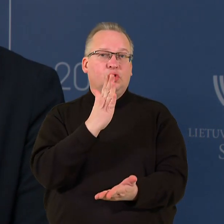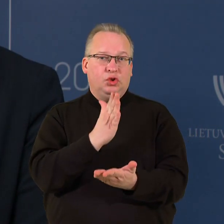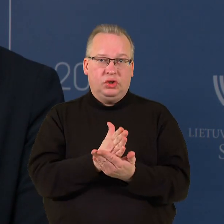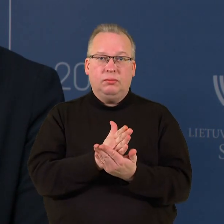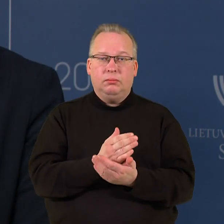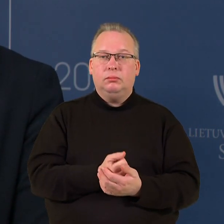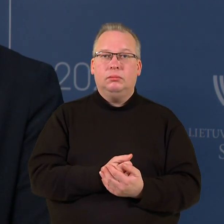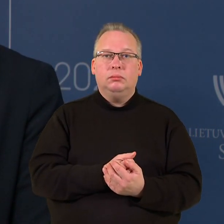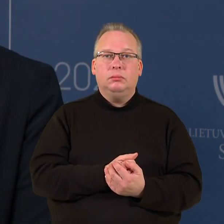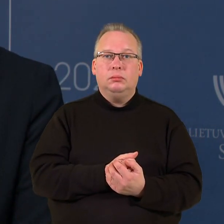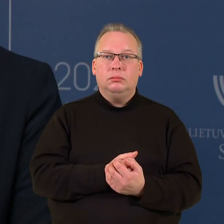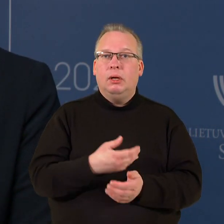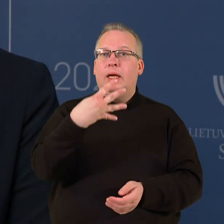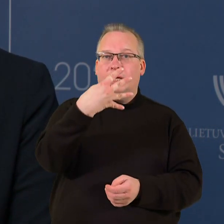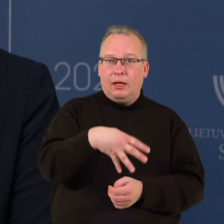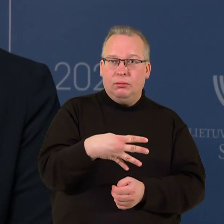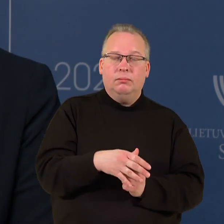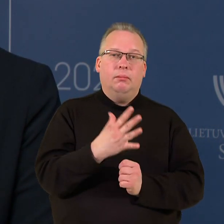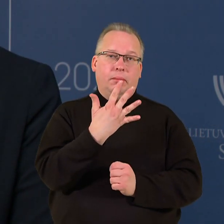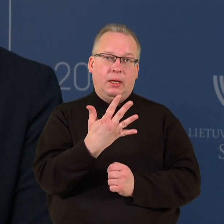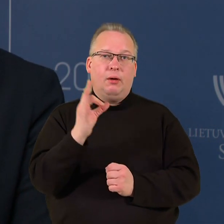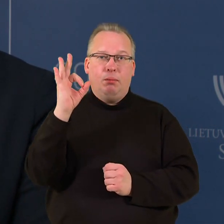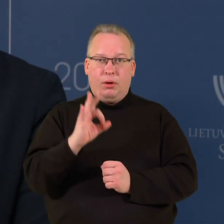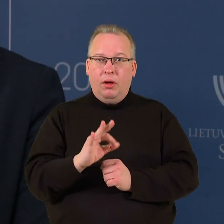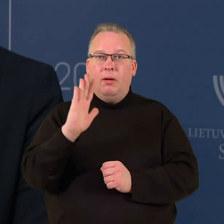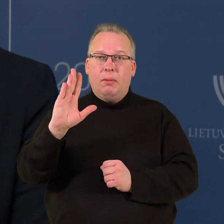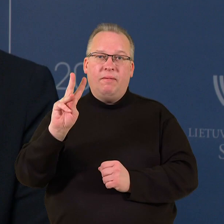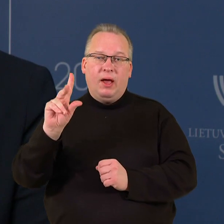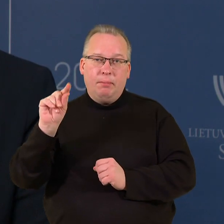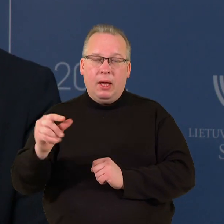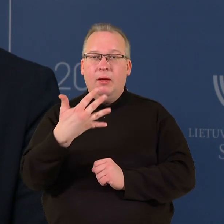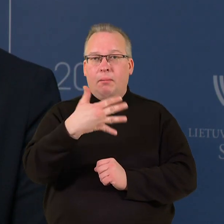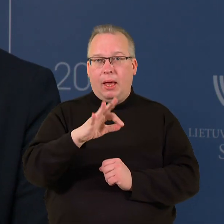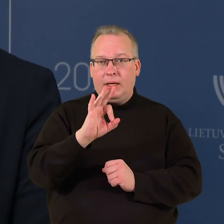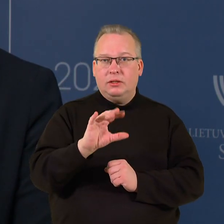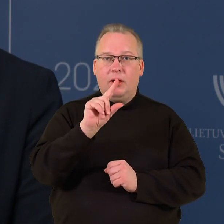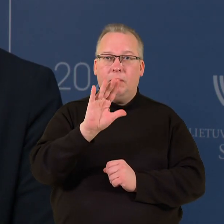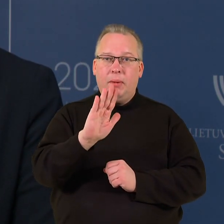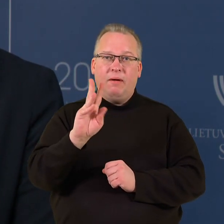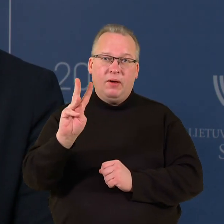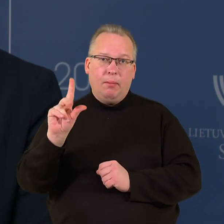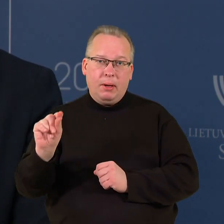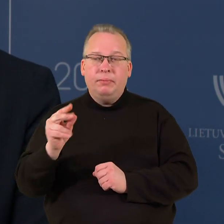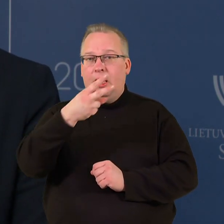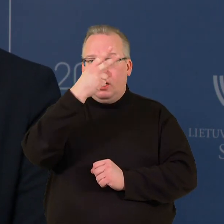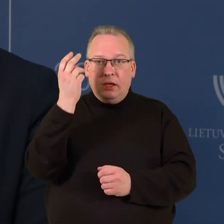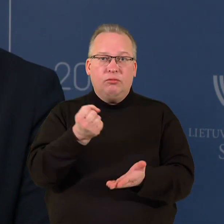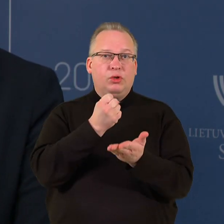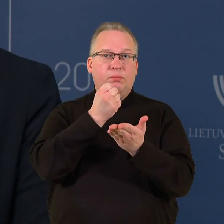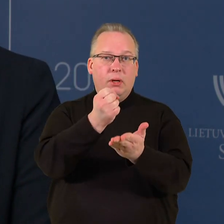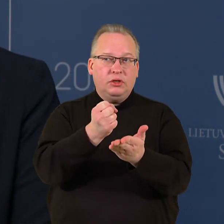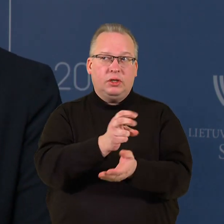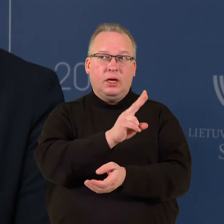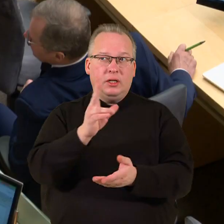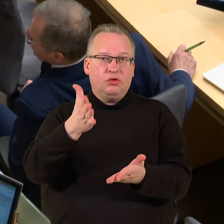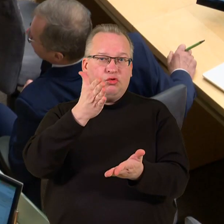45 procentai nuo BVP, 50 procentų nuo BVP. Lietuvos biudžetas, kas